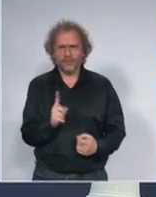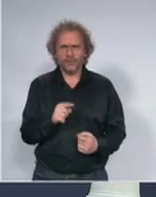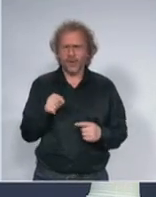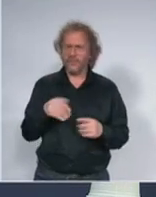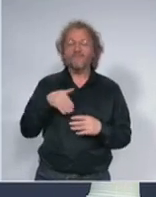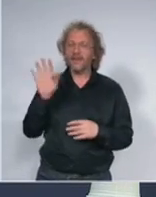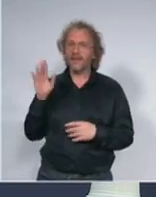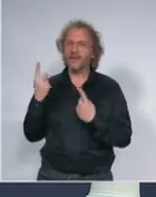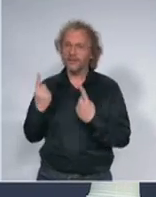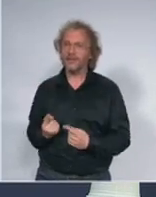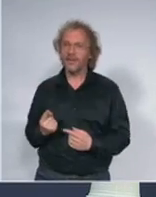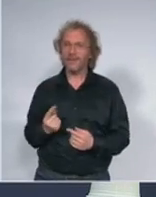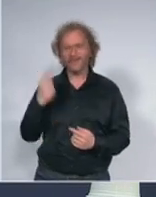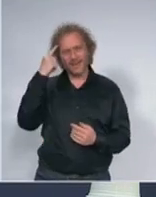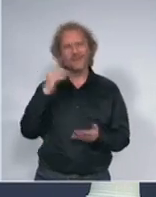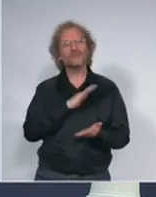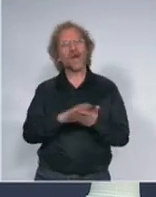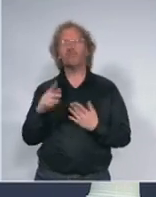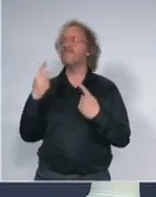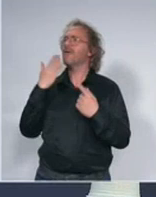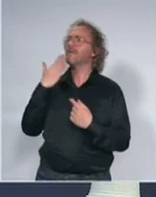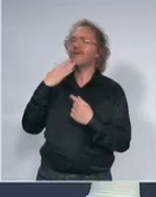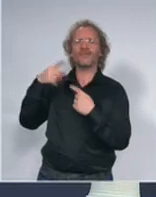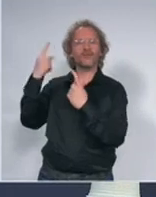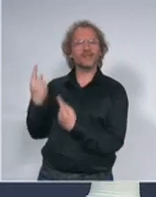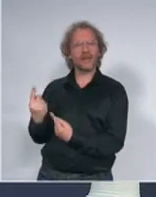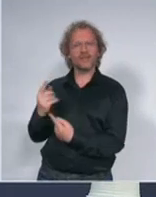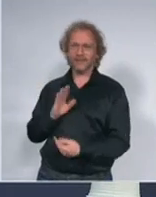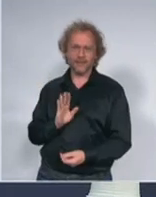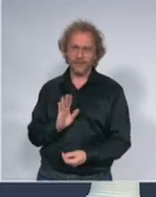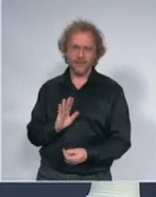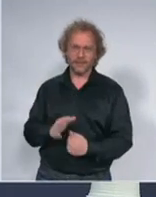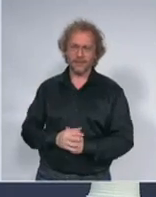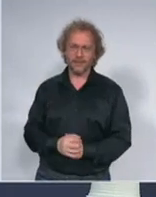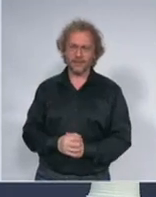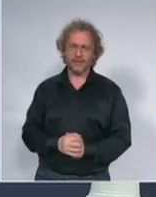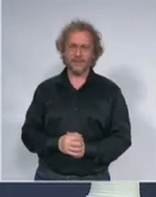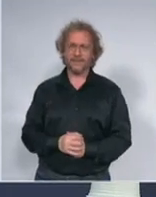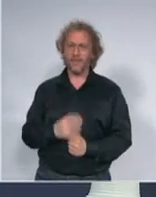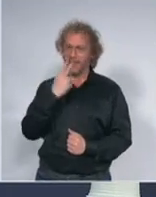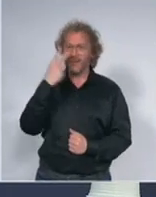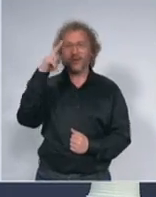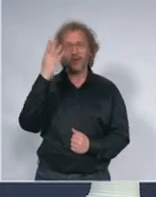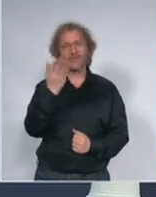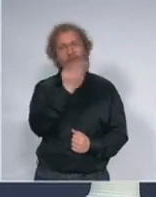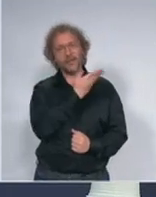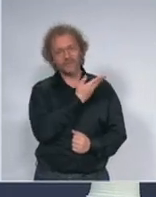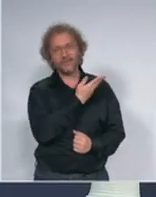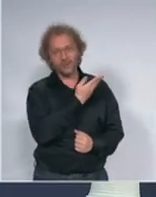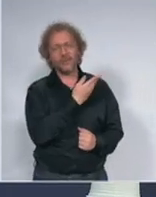nije džabe vanredno stanje dakle pogledajte šta se dešava u drugim zemljama Evrope